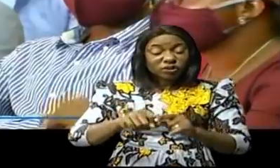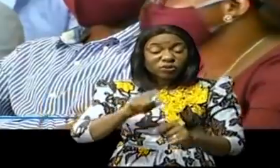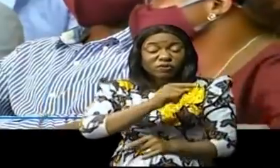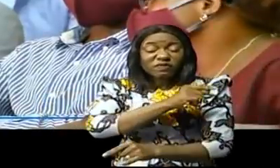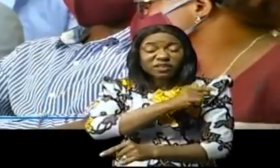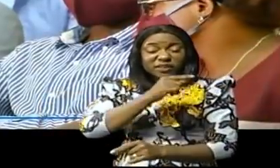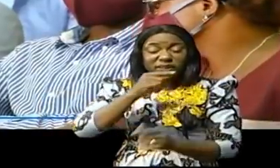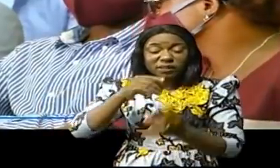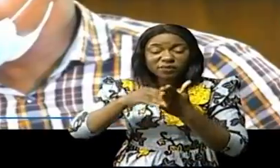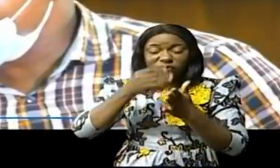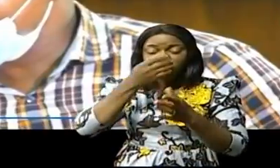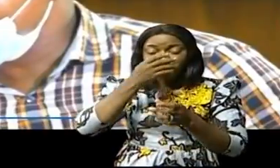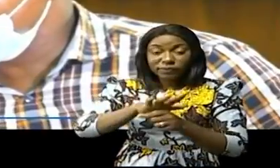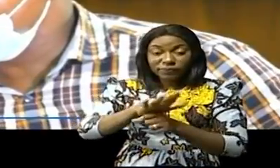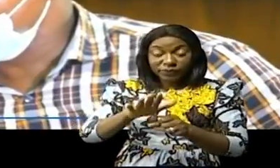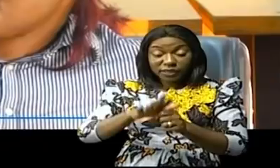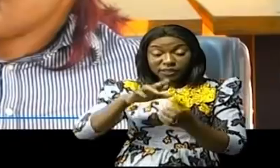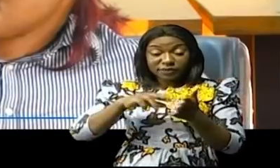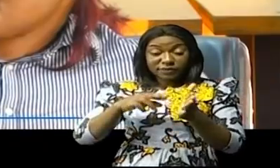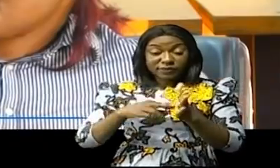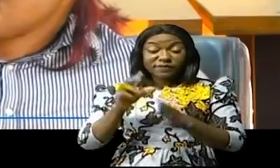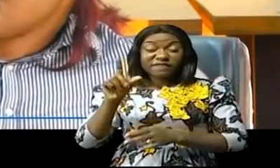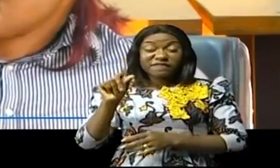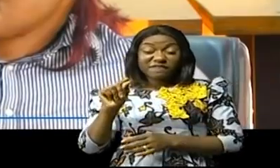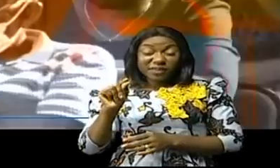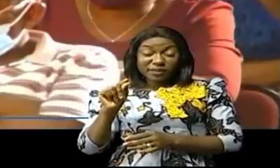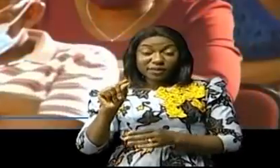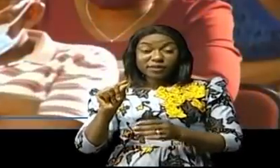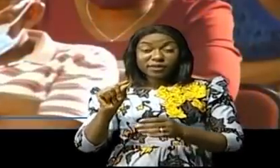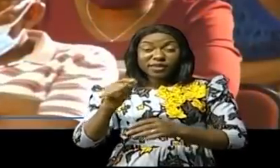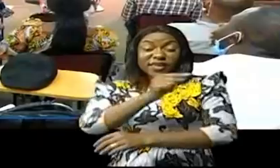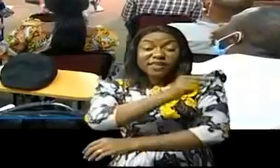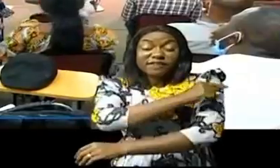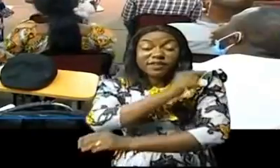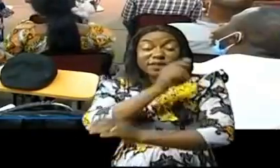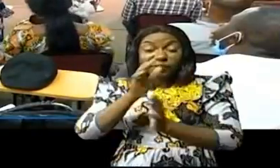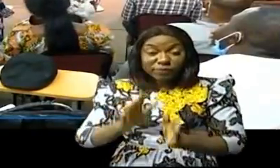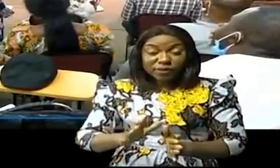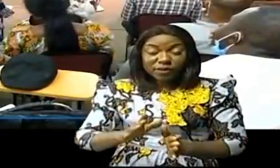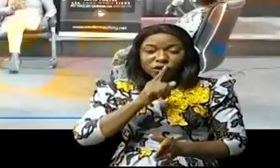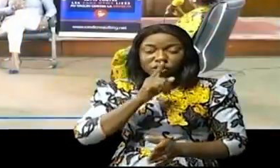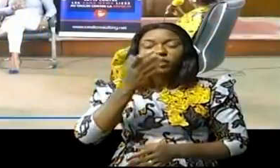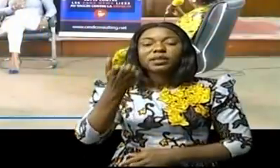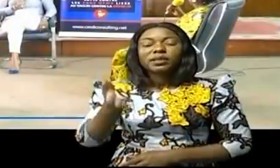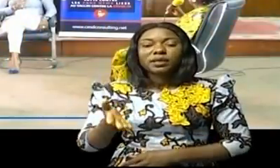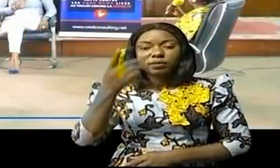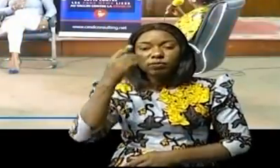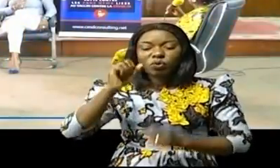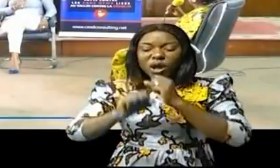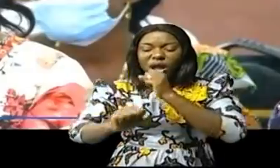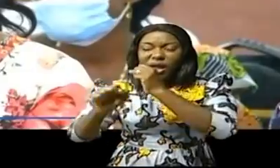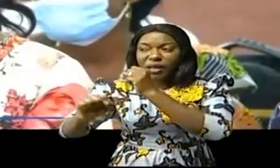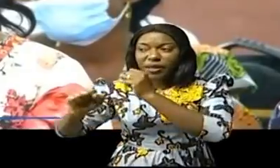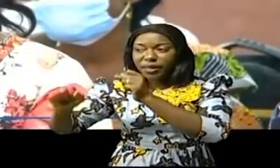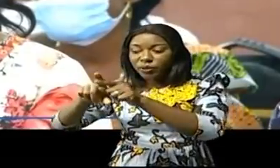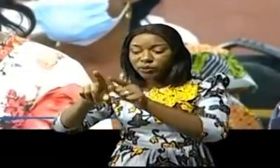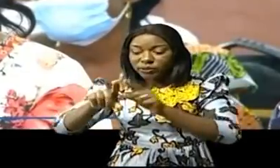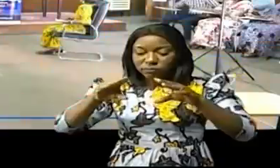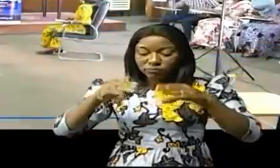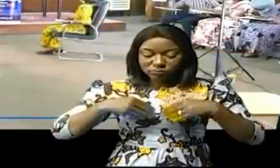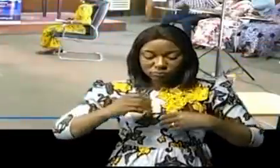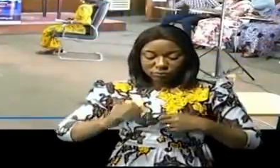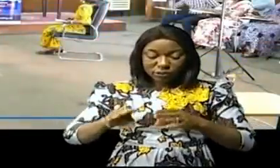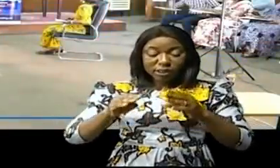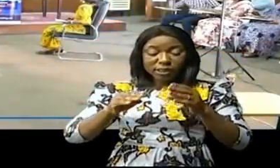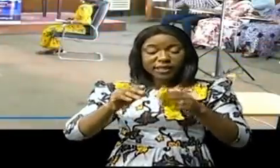total, 20 infirmiers étaient face à Patricia Pan de DB1 Télévisions pour sensibiliser et renforcer l'acceptabilité du vaccin